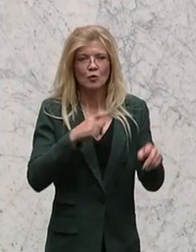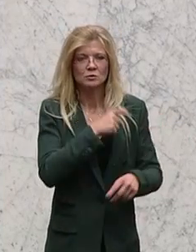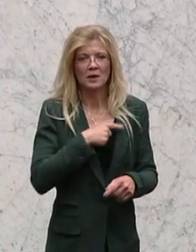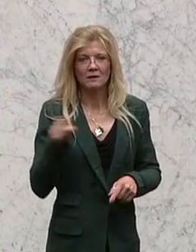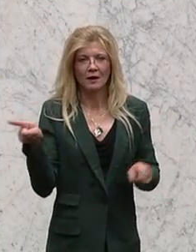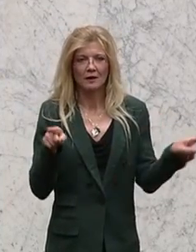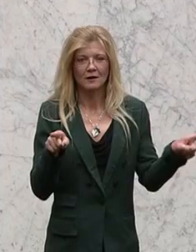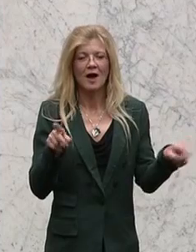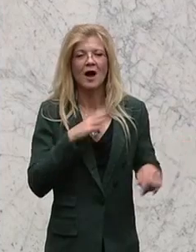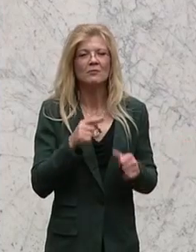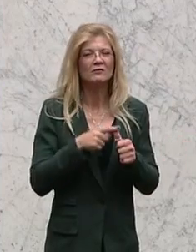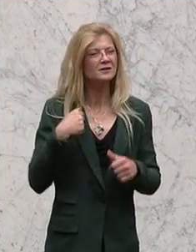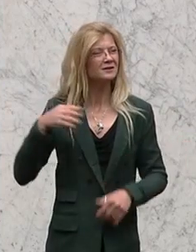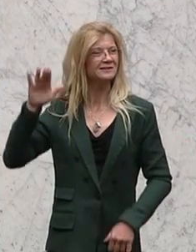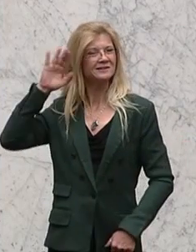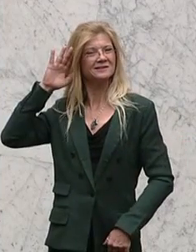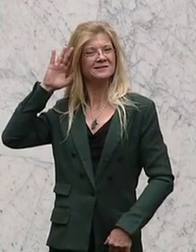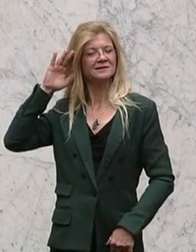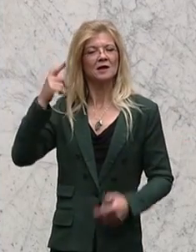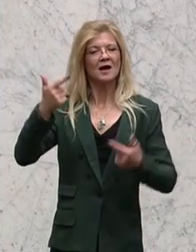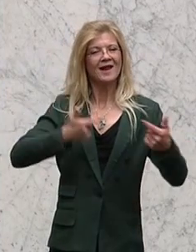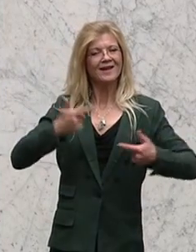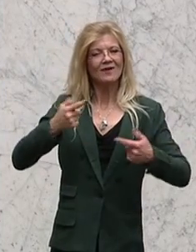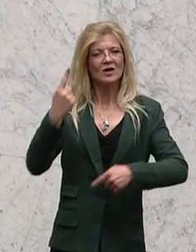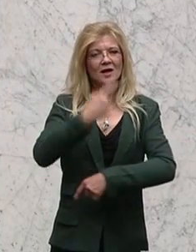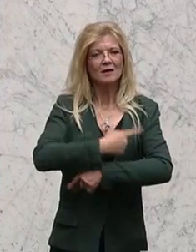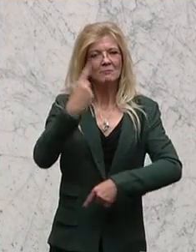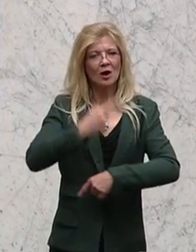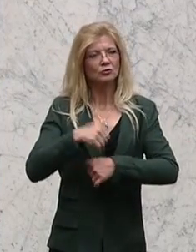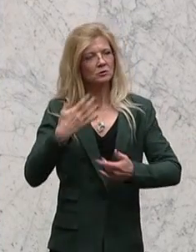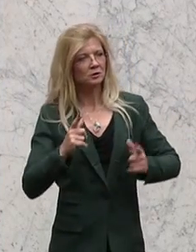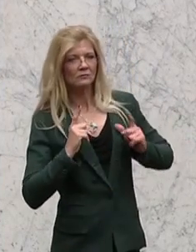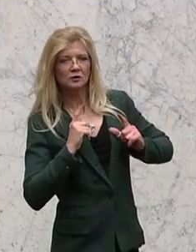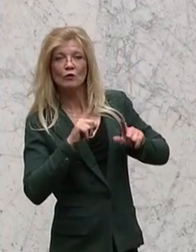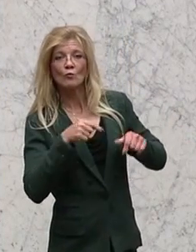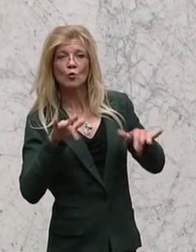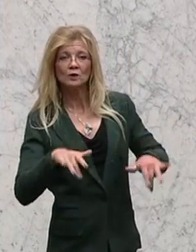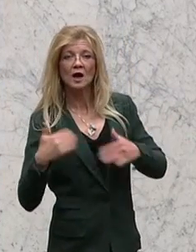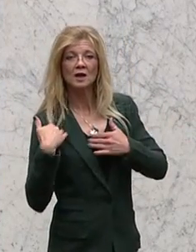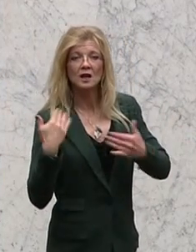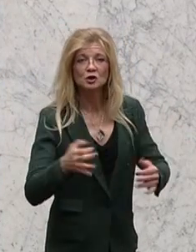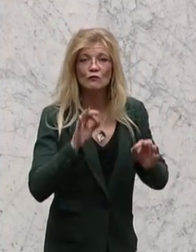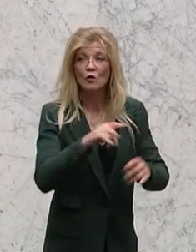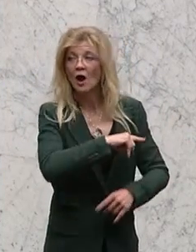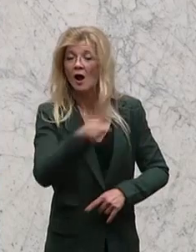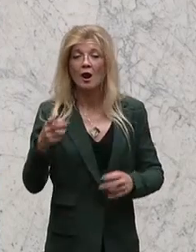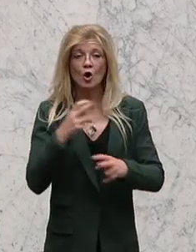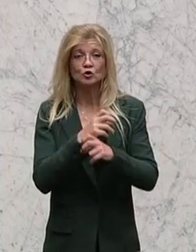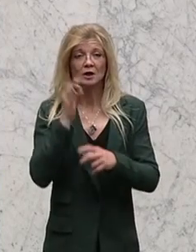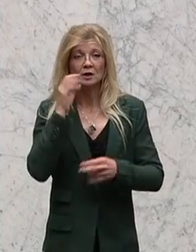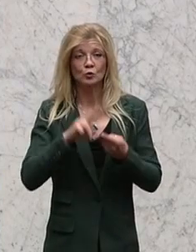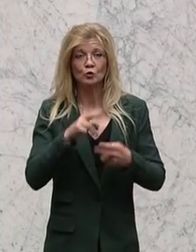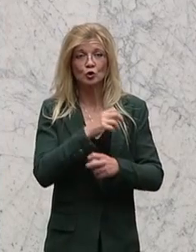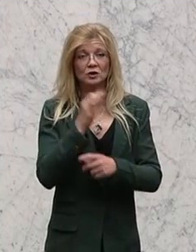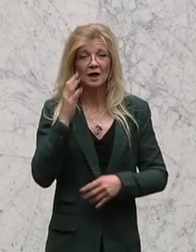höre Lkw-Maut, dann erwarte ich im Gegenzug, wo gibt es die Entlastung für alle Österreicher und Österreicher. Wenn ich jetzt